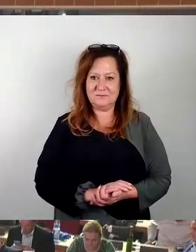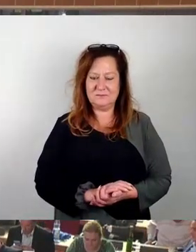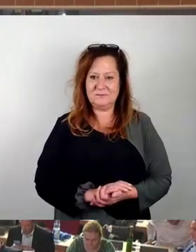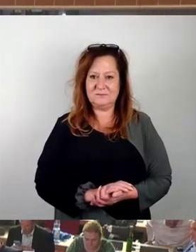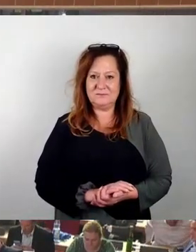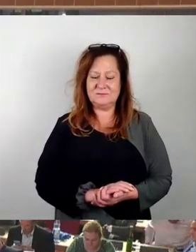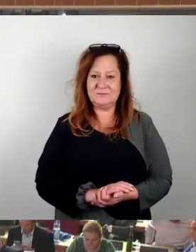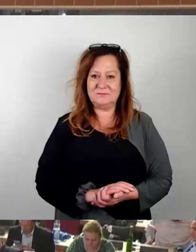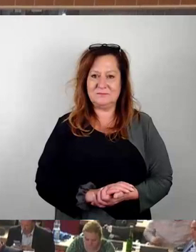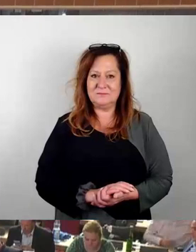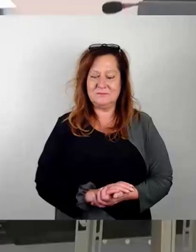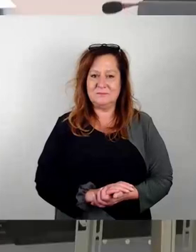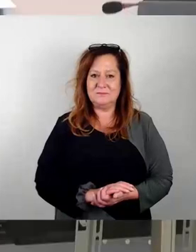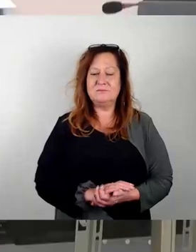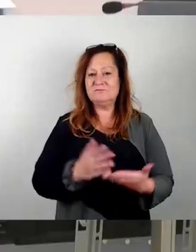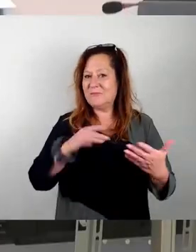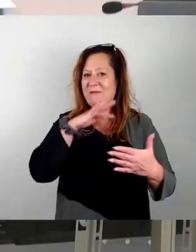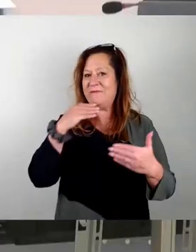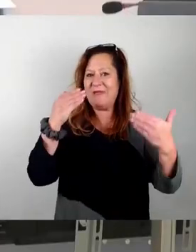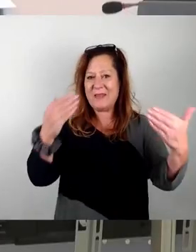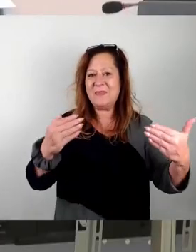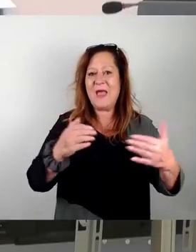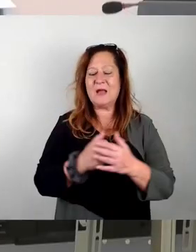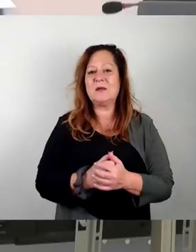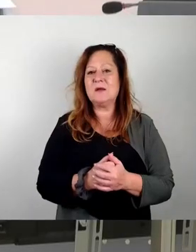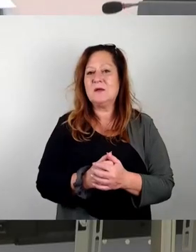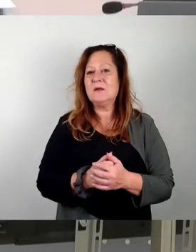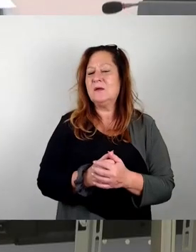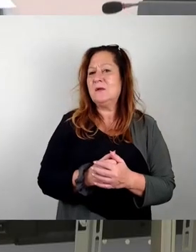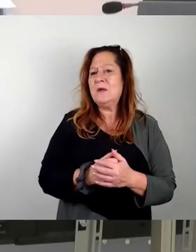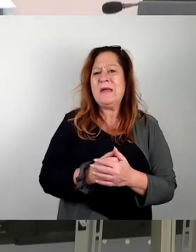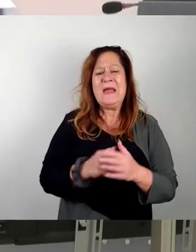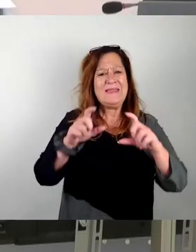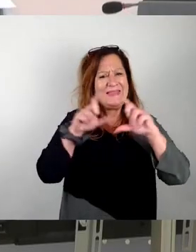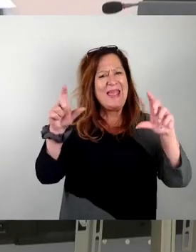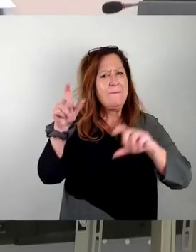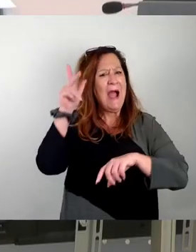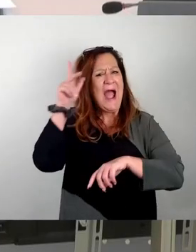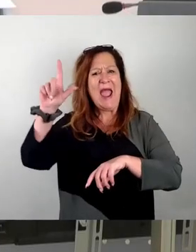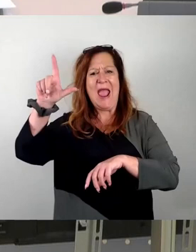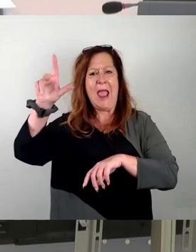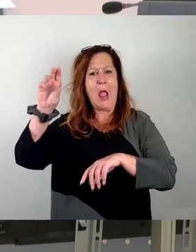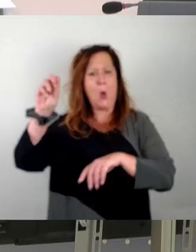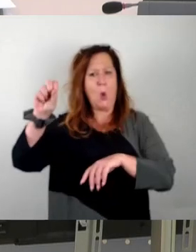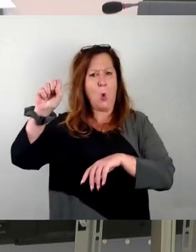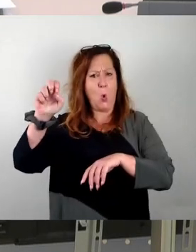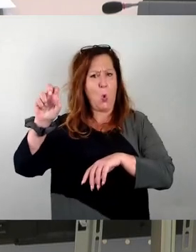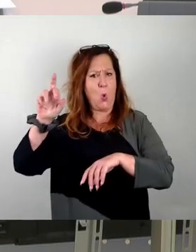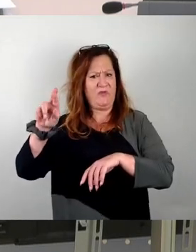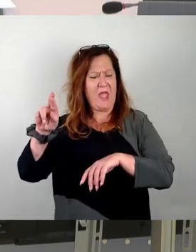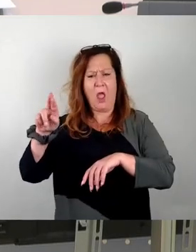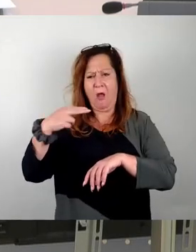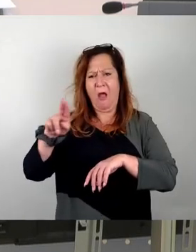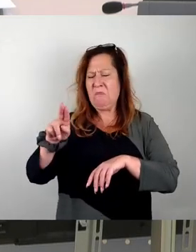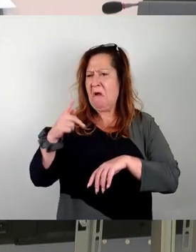Vielen Dank, Herr Erster Bürgermeister. Ich möchte noch kurz auf Herrn Schmähle, Herrn Löser eingehen. Ich habe leider kein einziges überzeugendes Argument gehört, warum